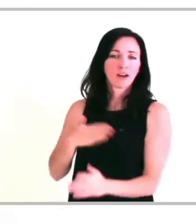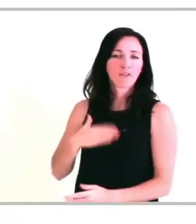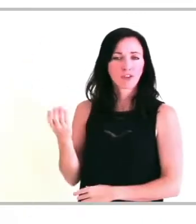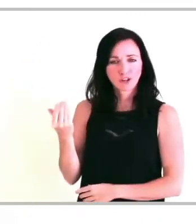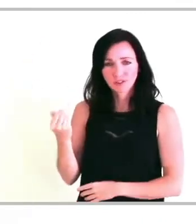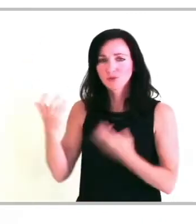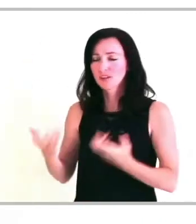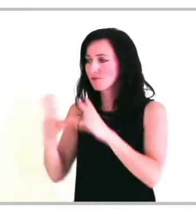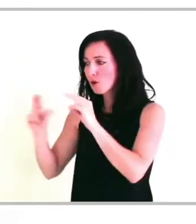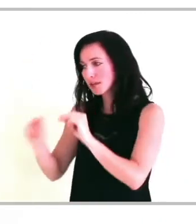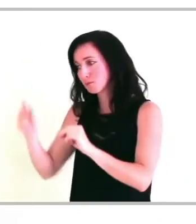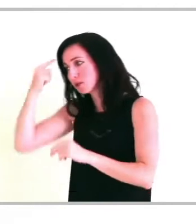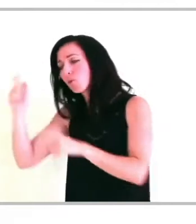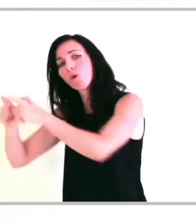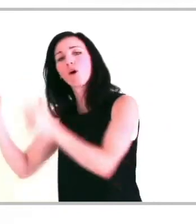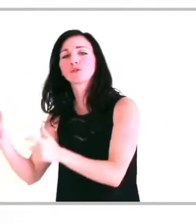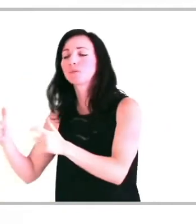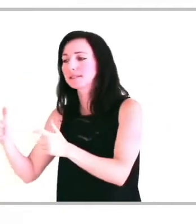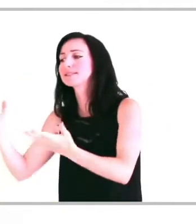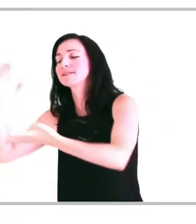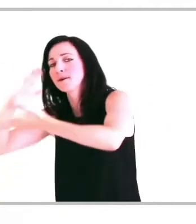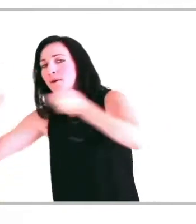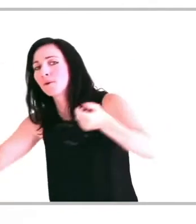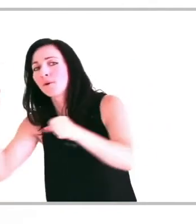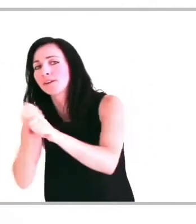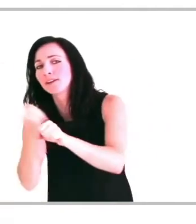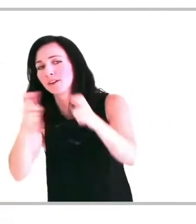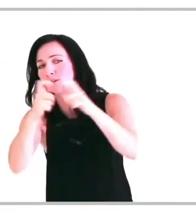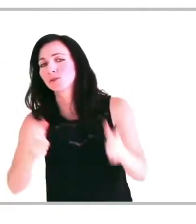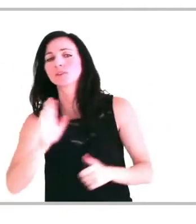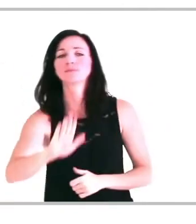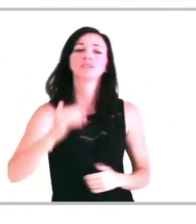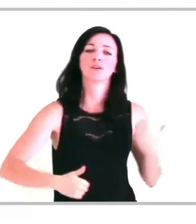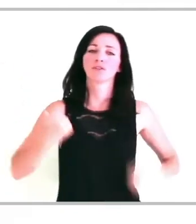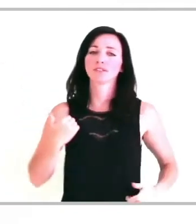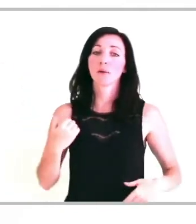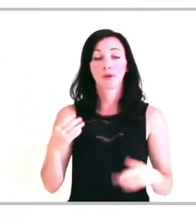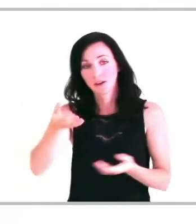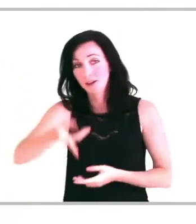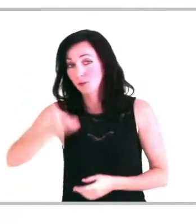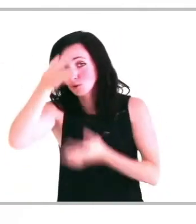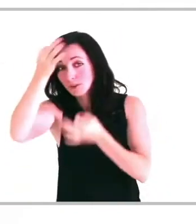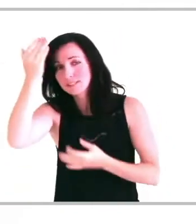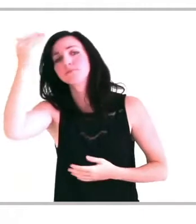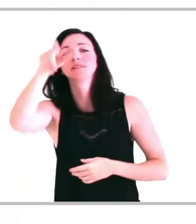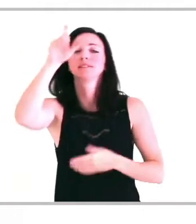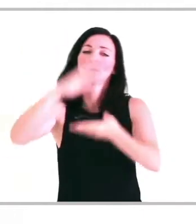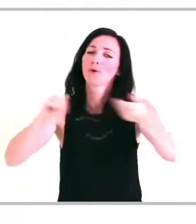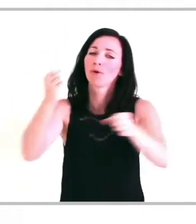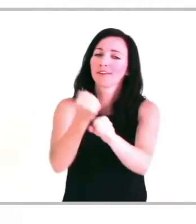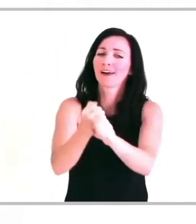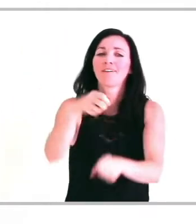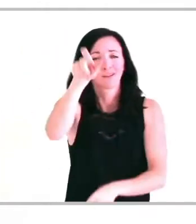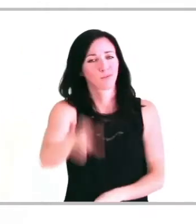financière que les entreprises ont à recourir à de la sous-traitance handicap et notamment à des travailleurs indépendants handicapés.